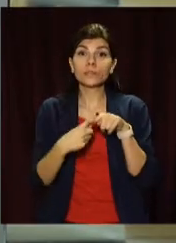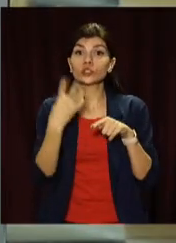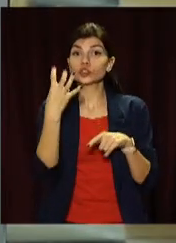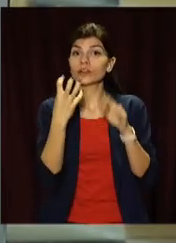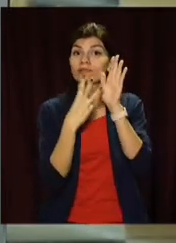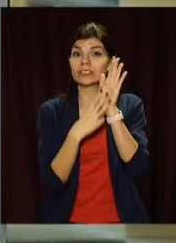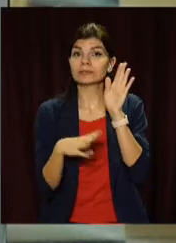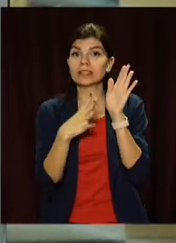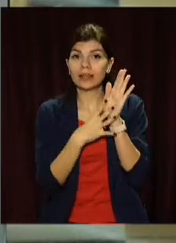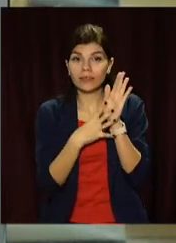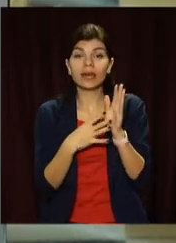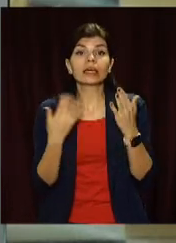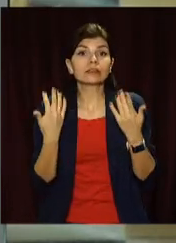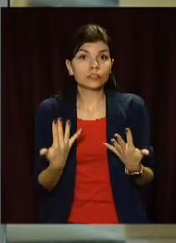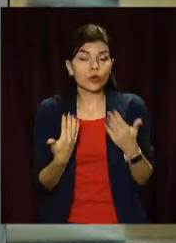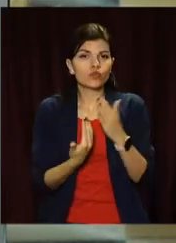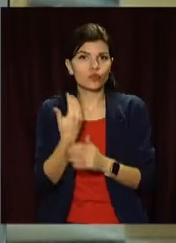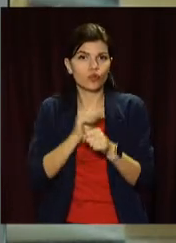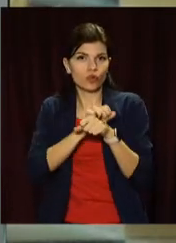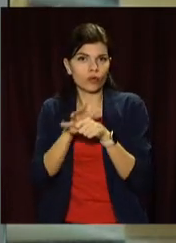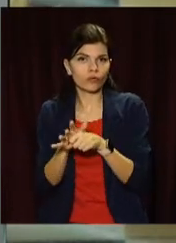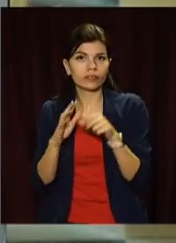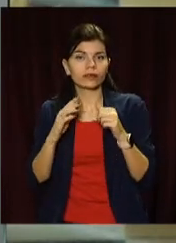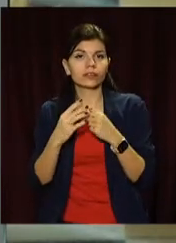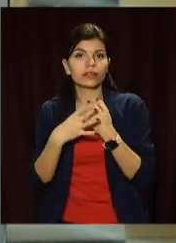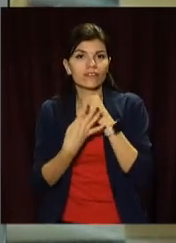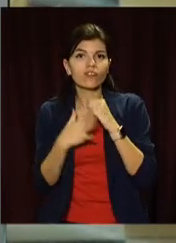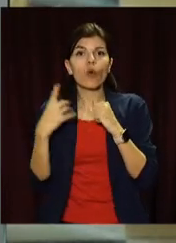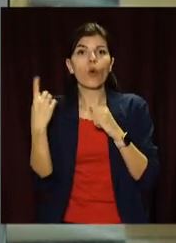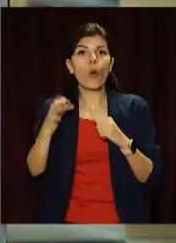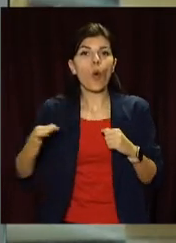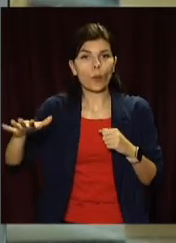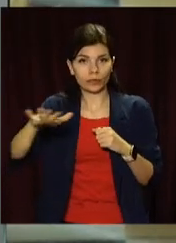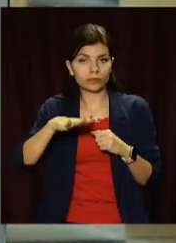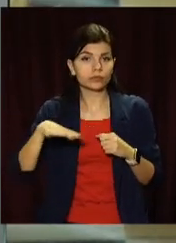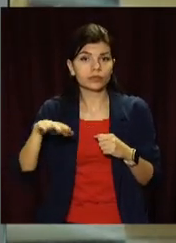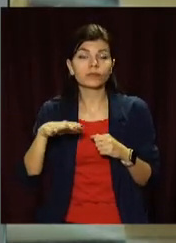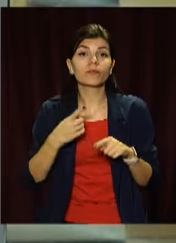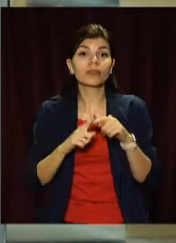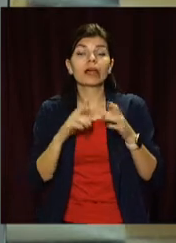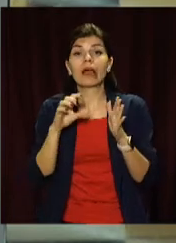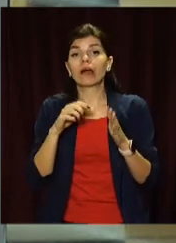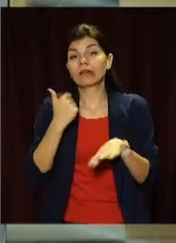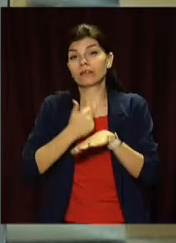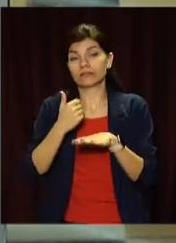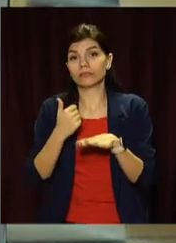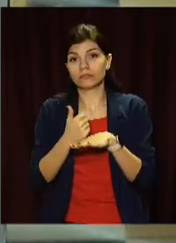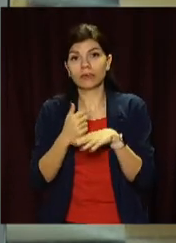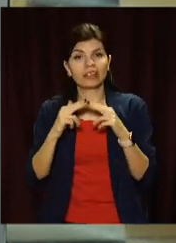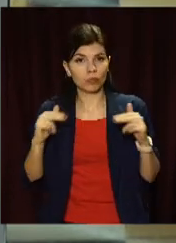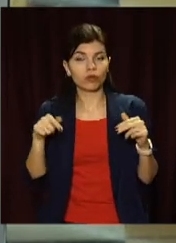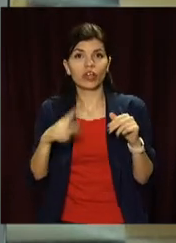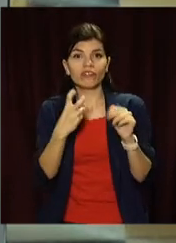Плюс 489. Саме стільки нових хворих на COVID-19 в області за минулу добу. Традиційно лідером залишається Дніпро. Тут